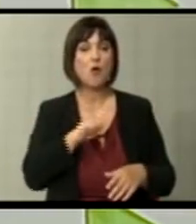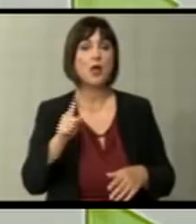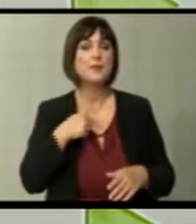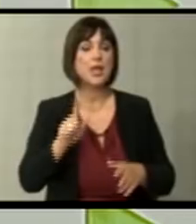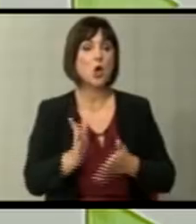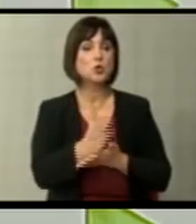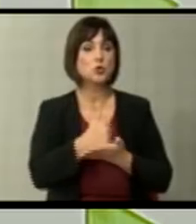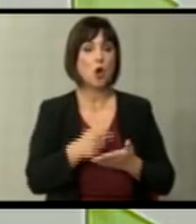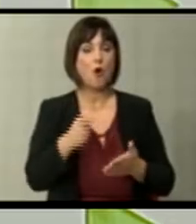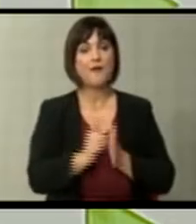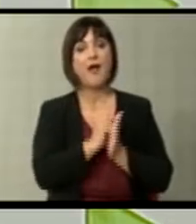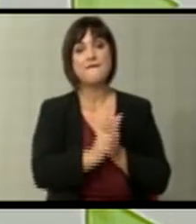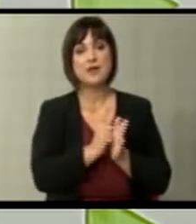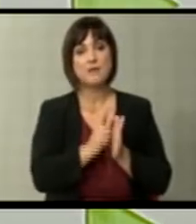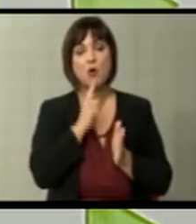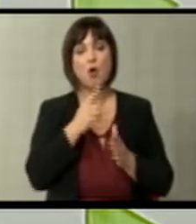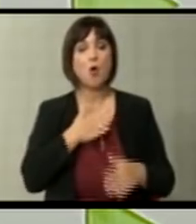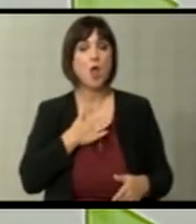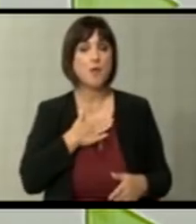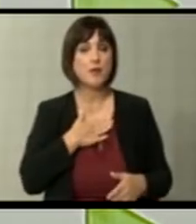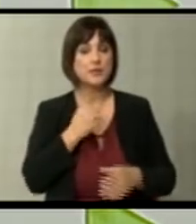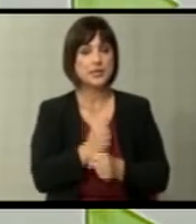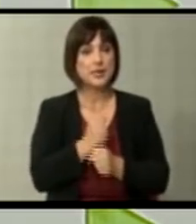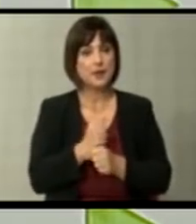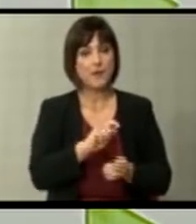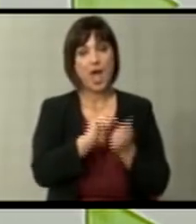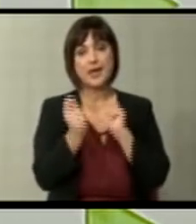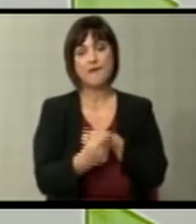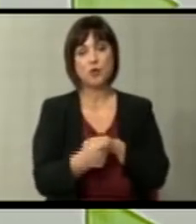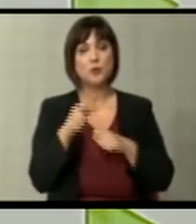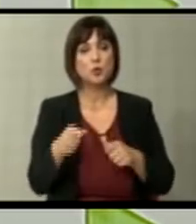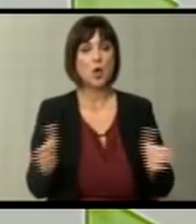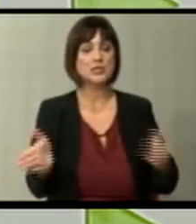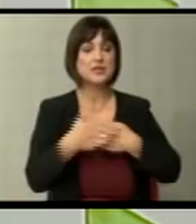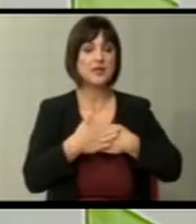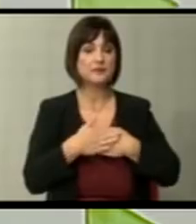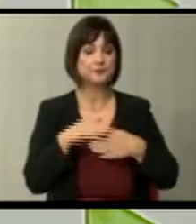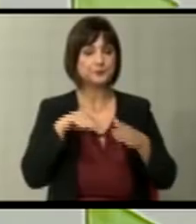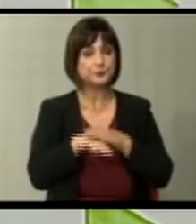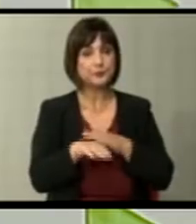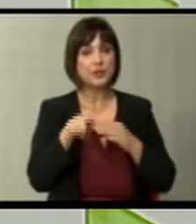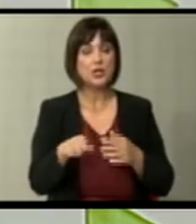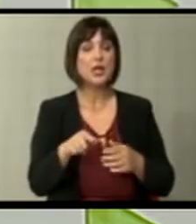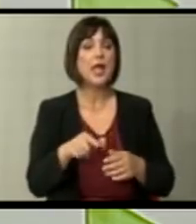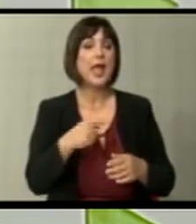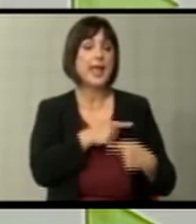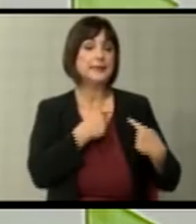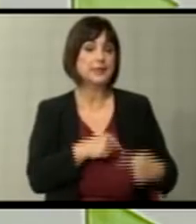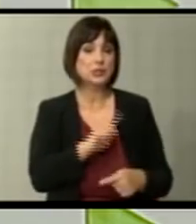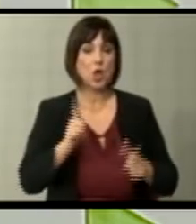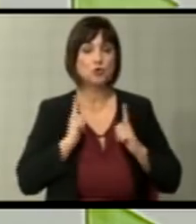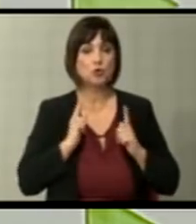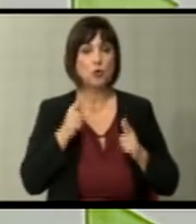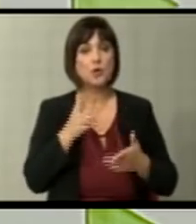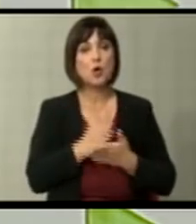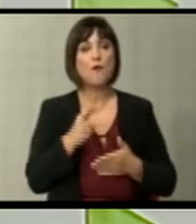искористивме тоа време кој што го имавме за да направиме реформ и туку се затворивме внатре. Искрено, јас не очеквам дека тоа